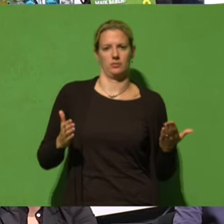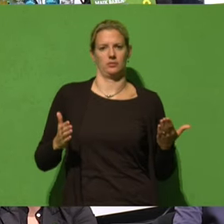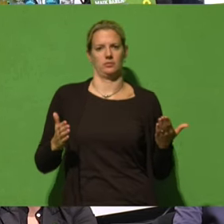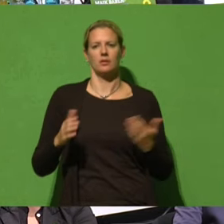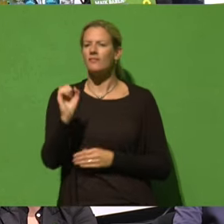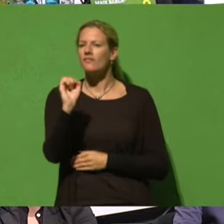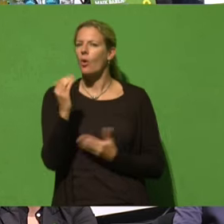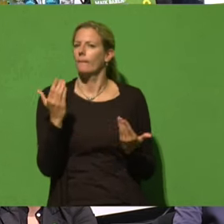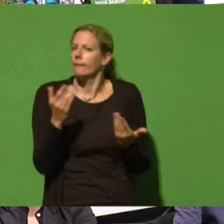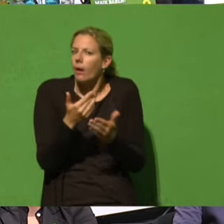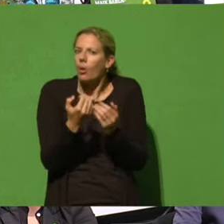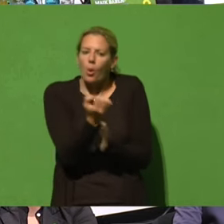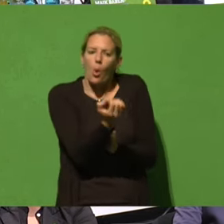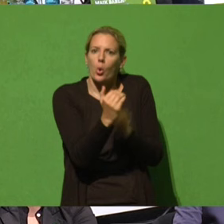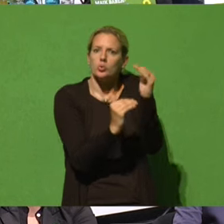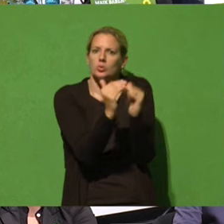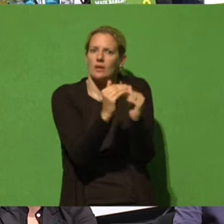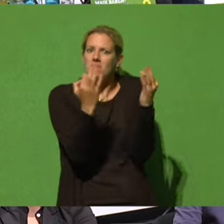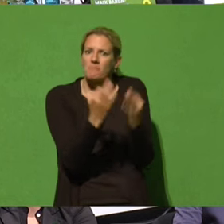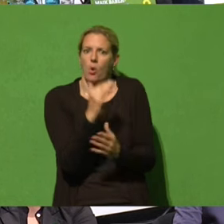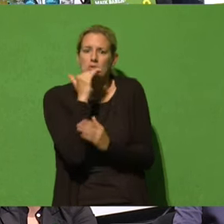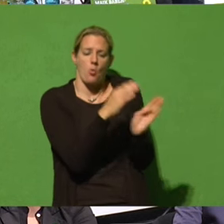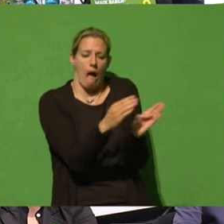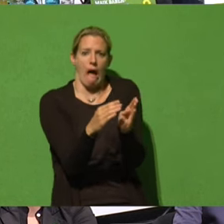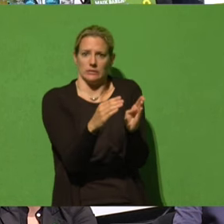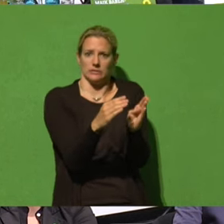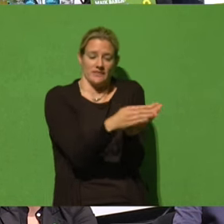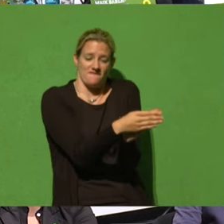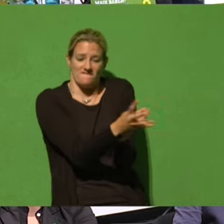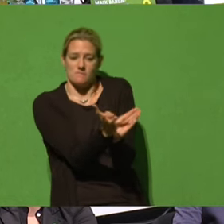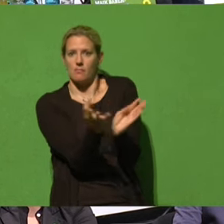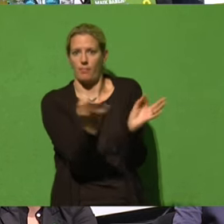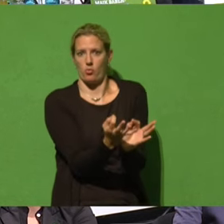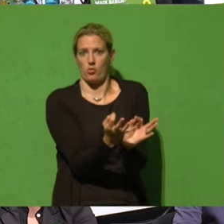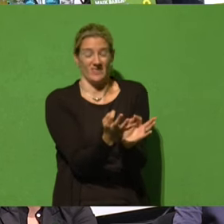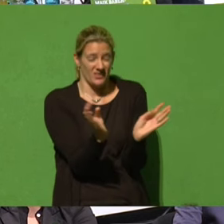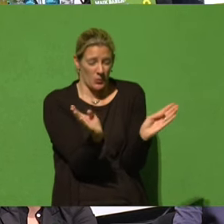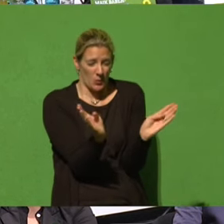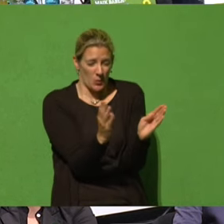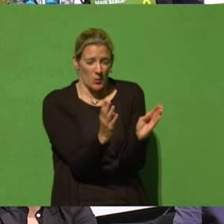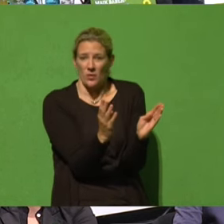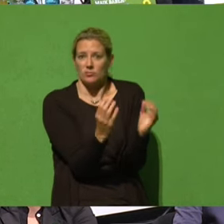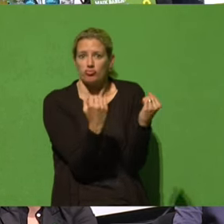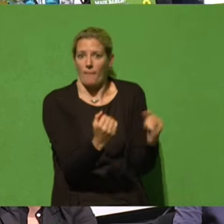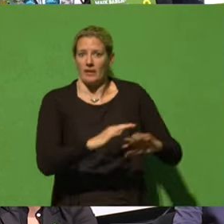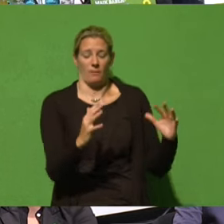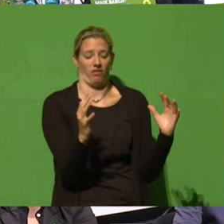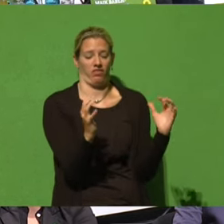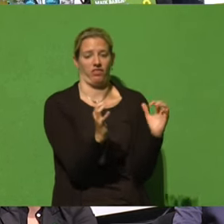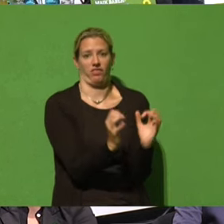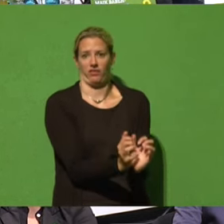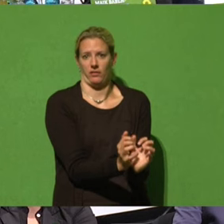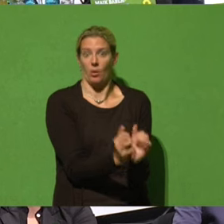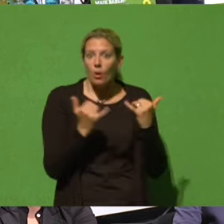brauchen eine gewisse Mindestartenvielfalt, um stabil zu sein. Und wir sind gerade dabei, diese Lebensgrundlagen, die uns